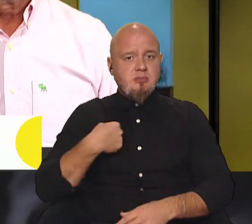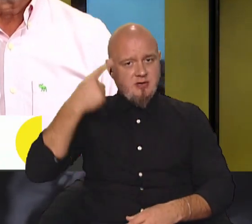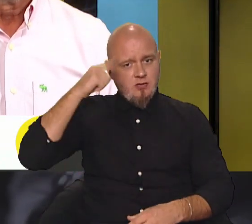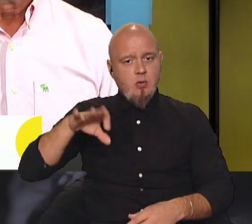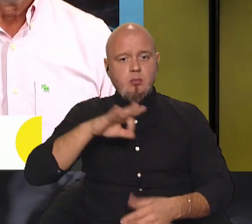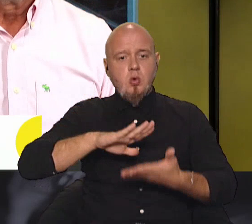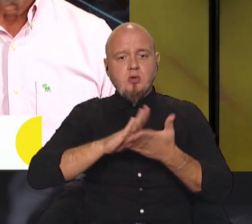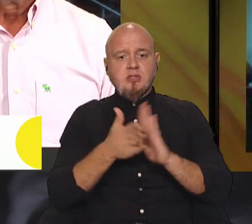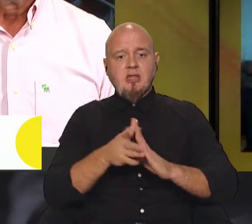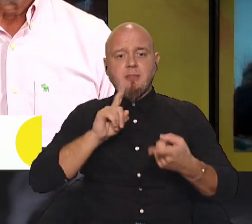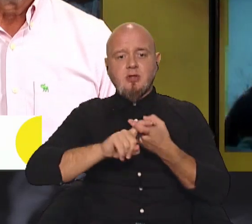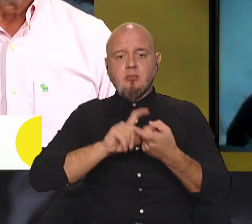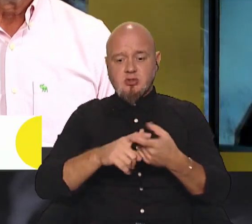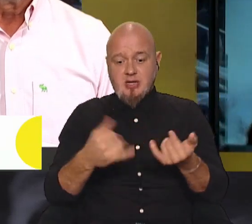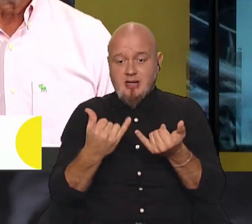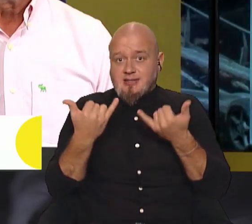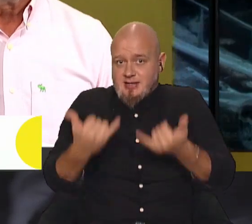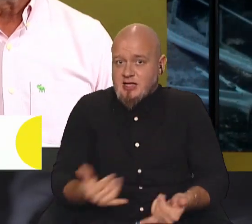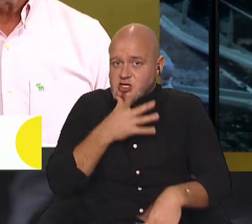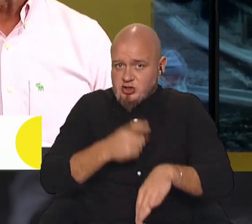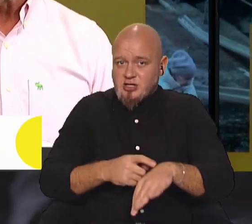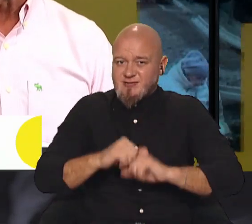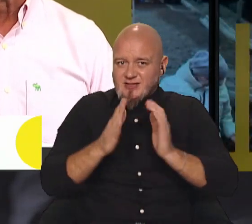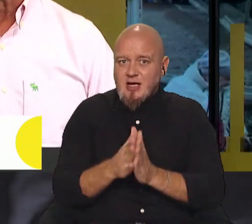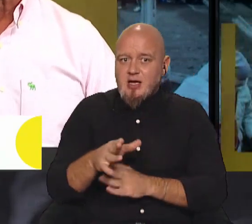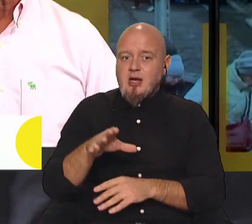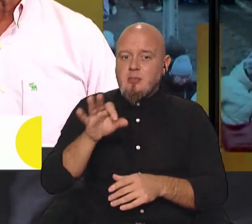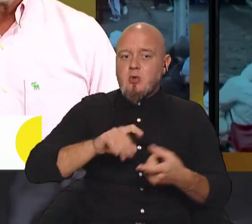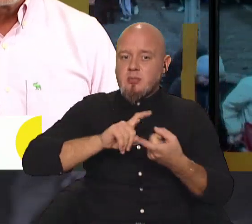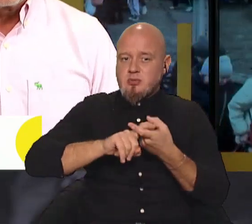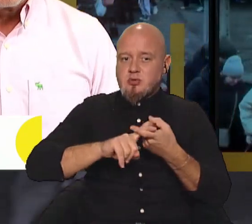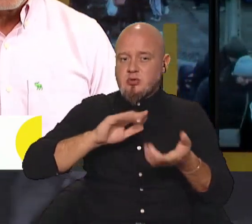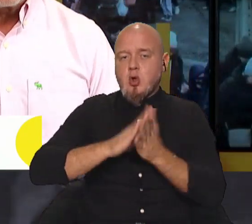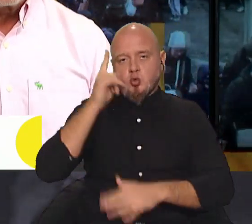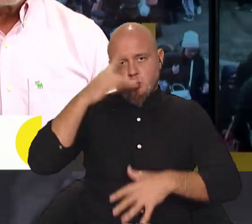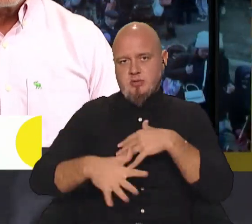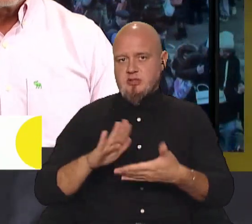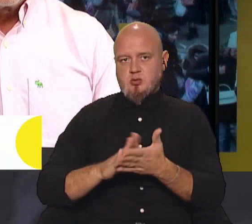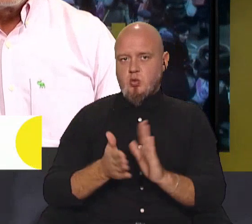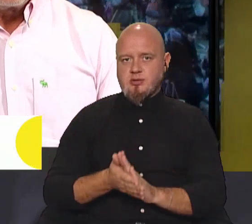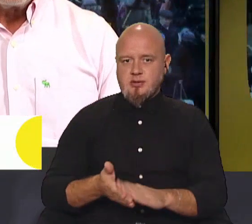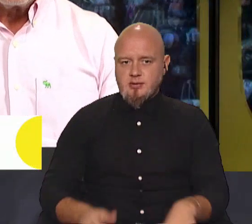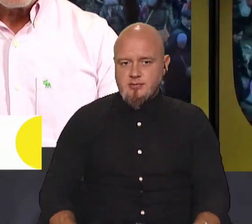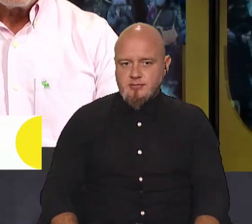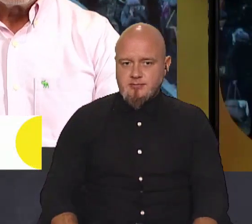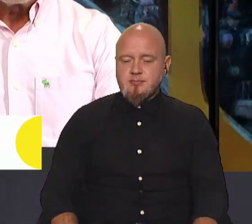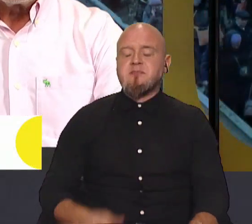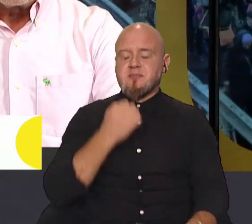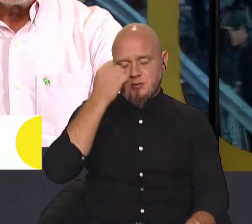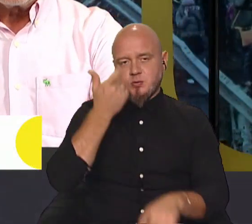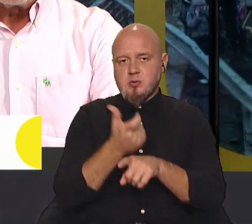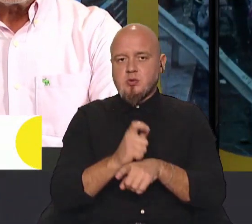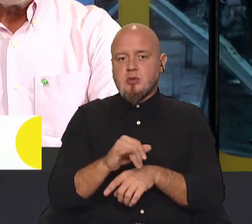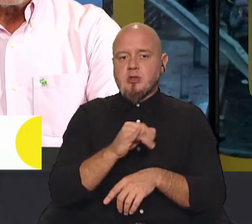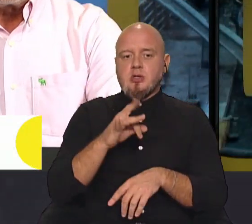епідемічного наразі на даний час і взагалі про медичну ситуацію. Дякую дуже.